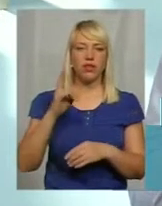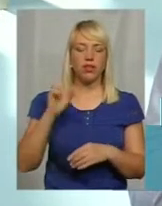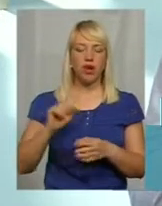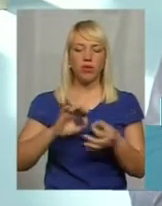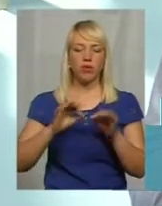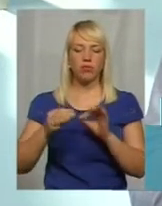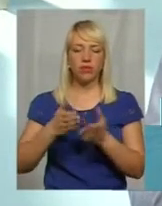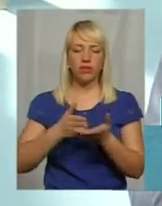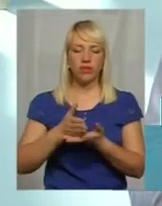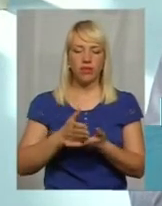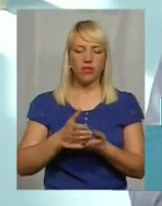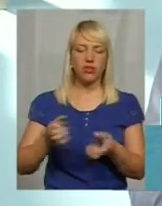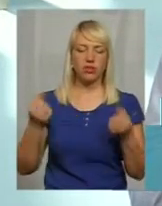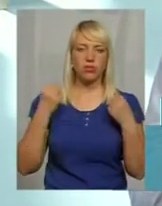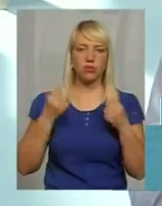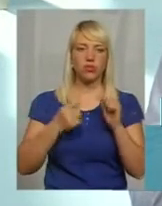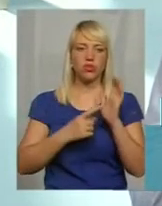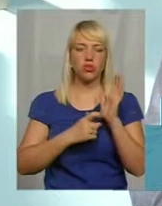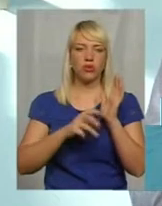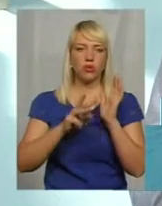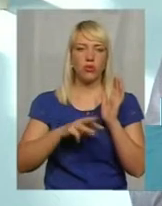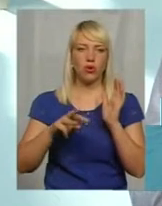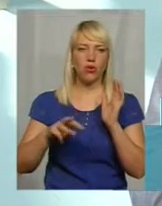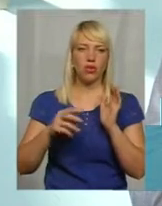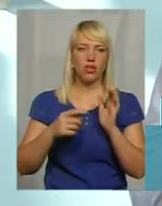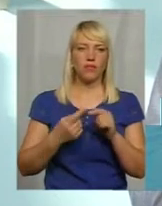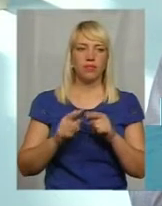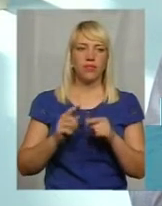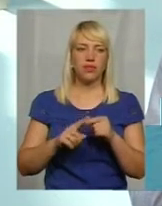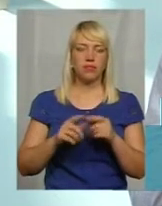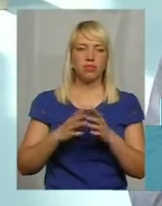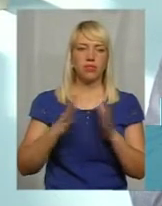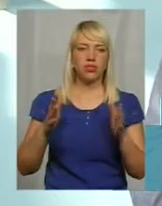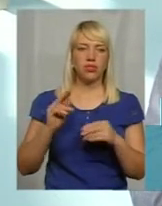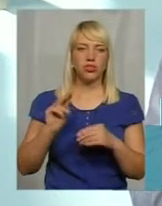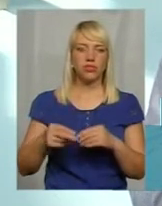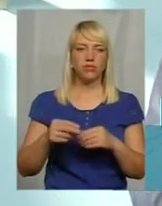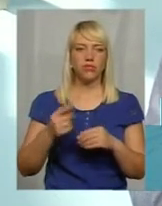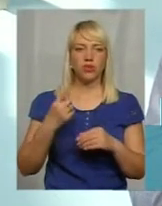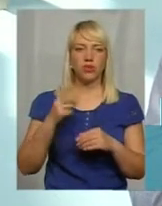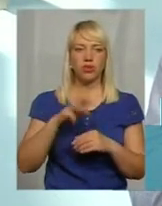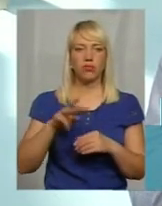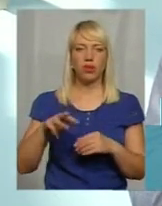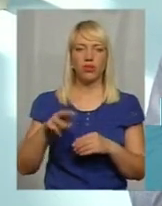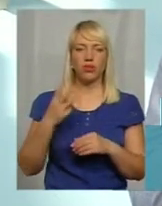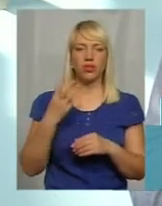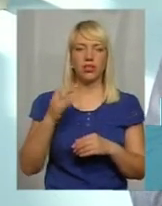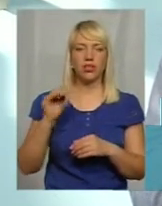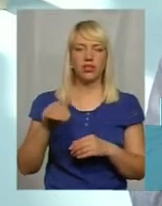мільйонів 681 тисячі гривень. Це більше, ніж того? Це більше, це на 1 мільйон 300 тисяч